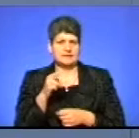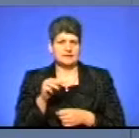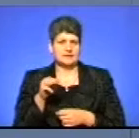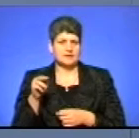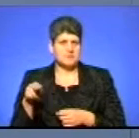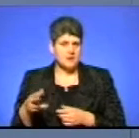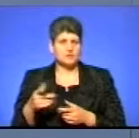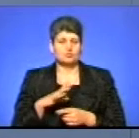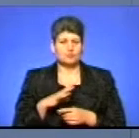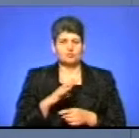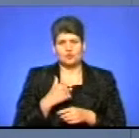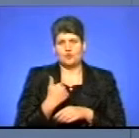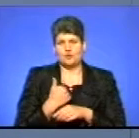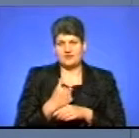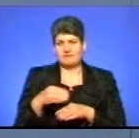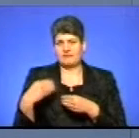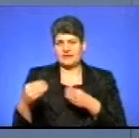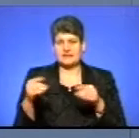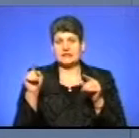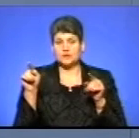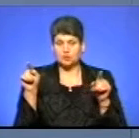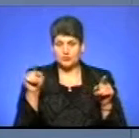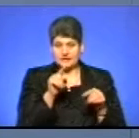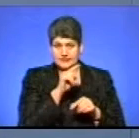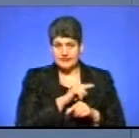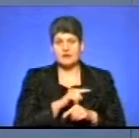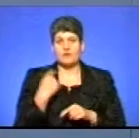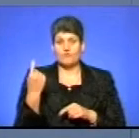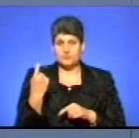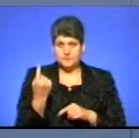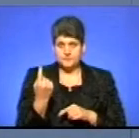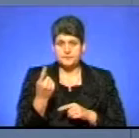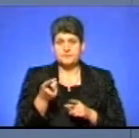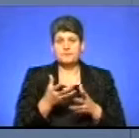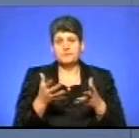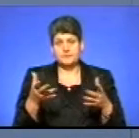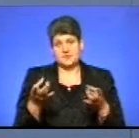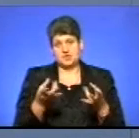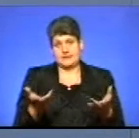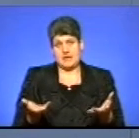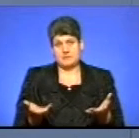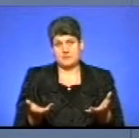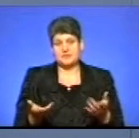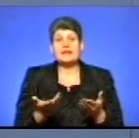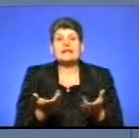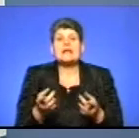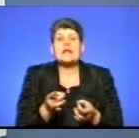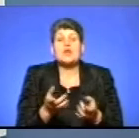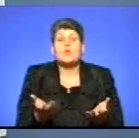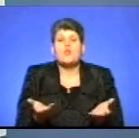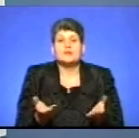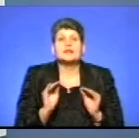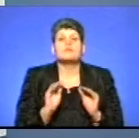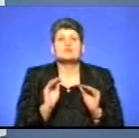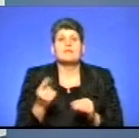І було пріоритетом видати на ті ділянки дороги тим областям, які цього більш потопували. Які це регіони? Де насамперед